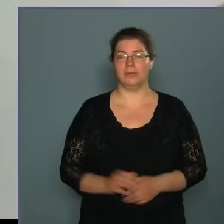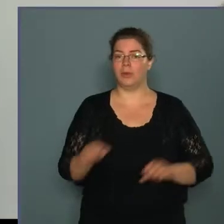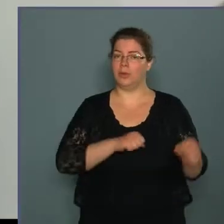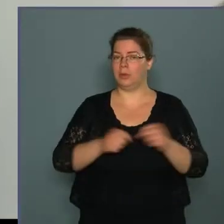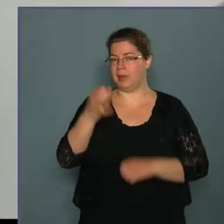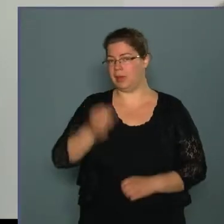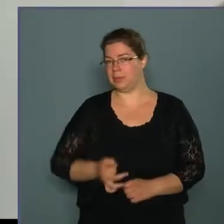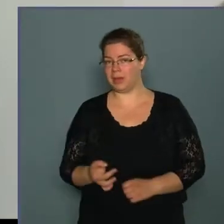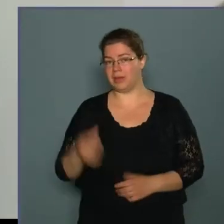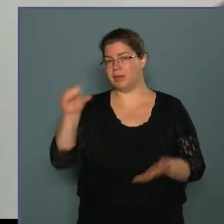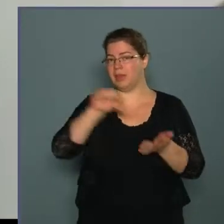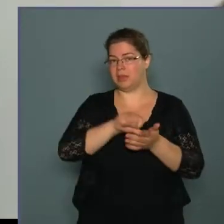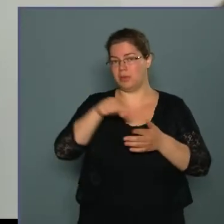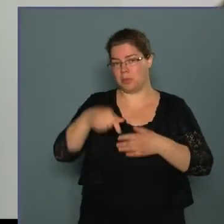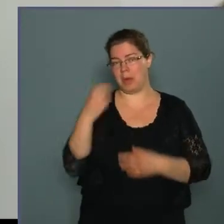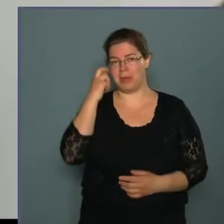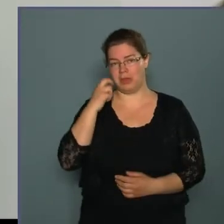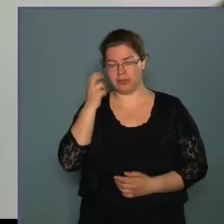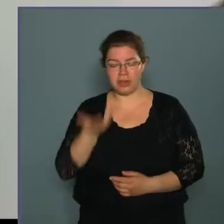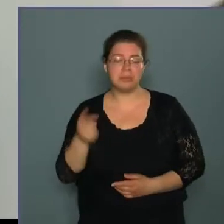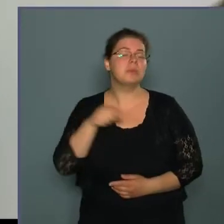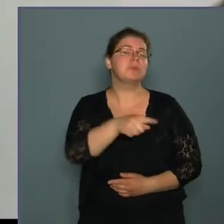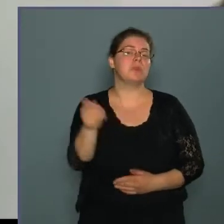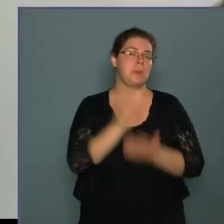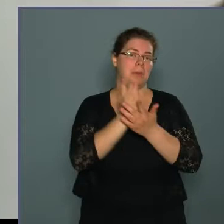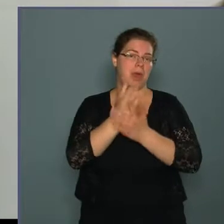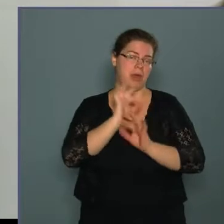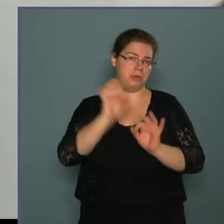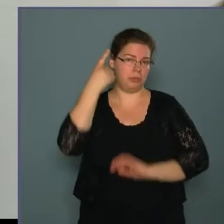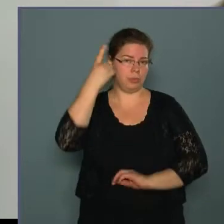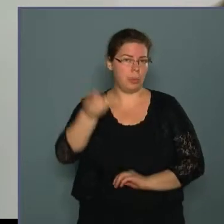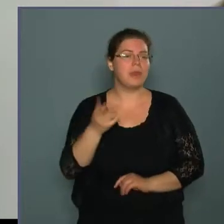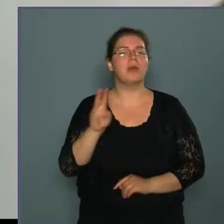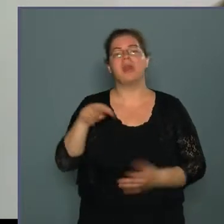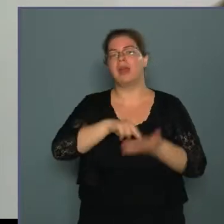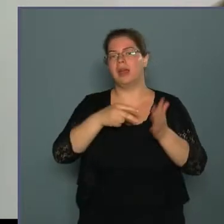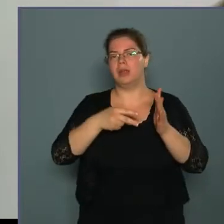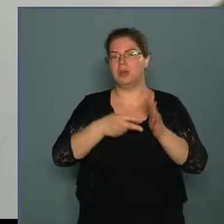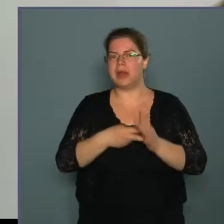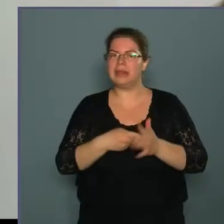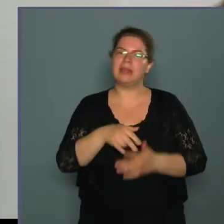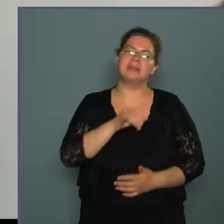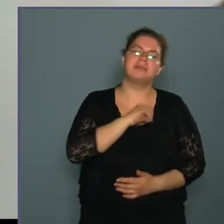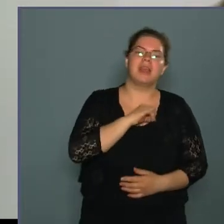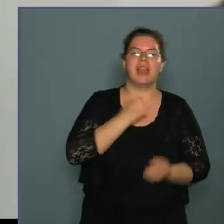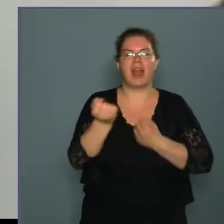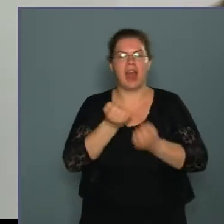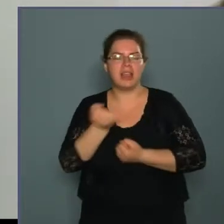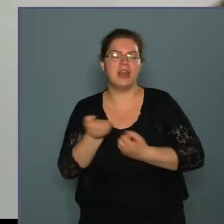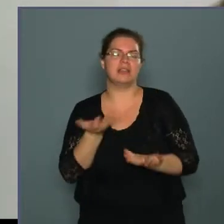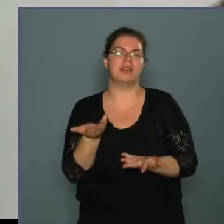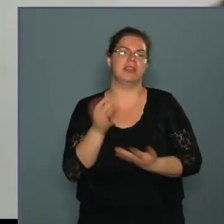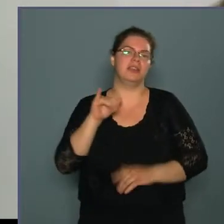Önkormányzati percek a Centrumban Pest-Erzsébet. Azt Önök már jól tudják, hogy a kerületnek érdekegyeztetés